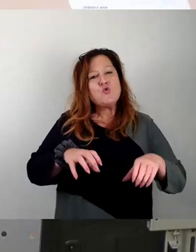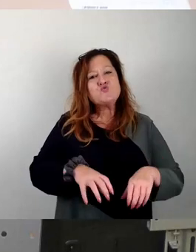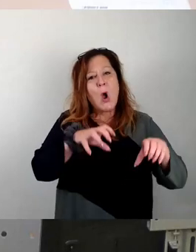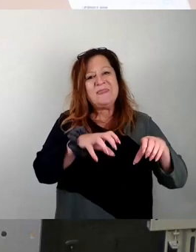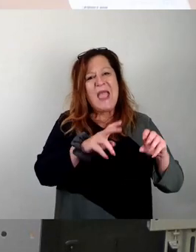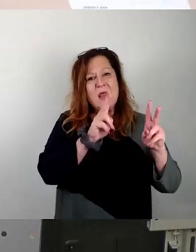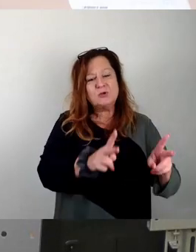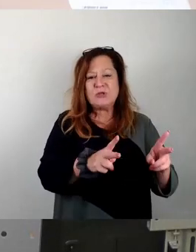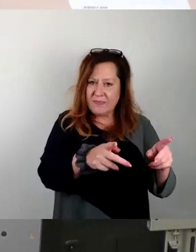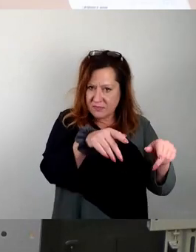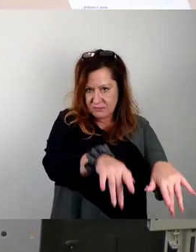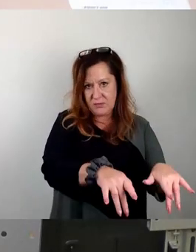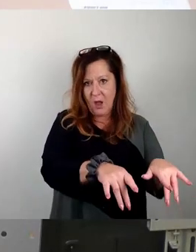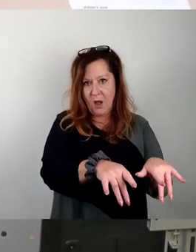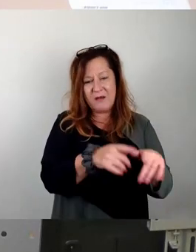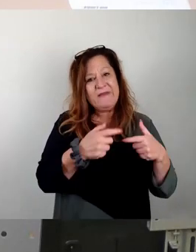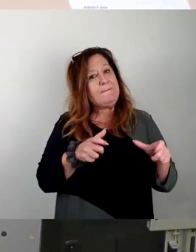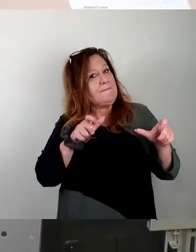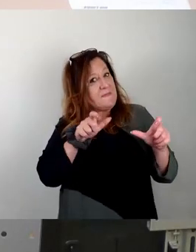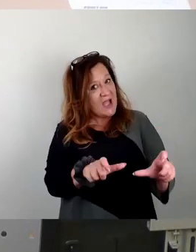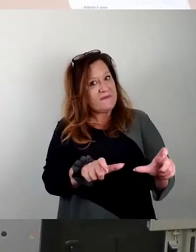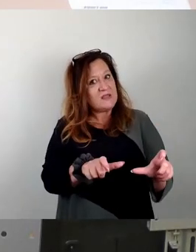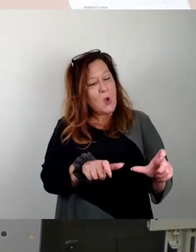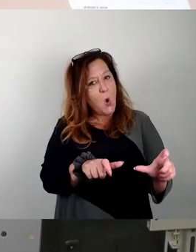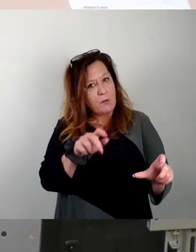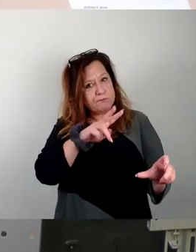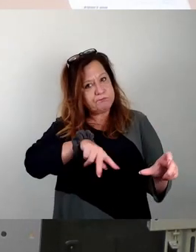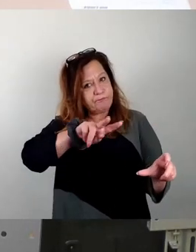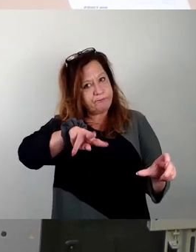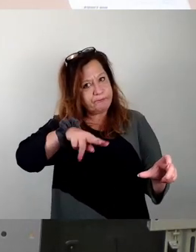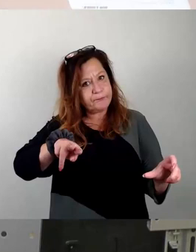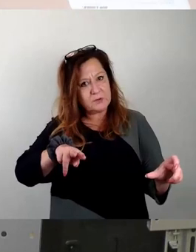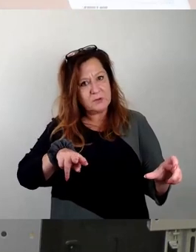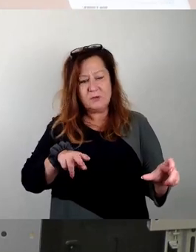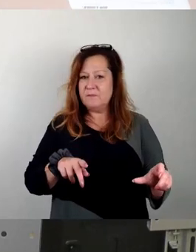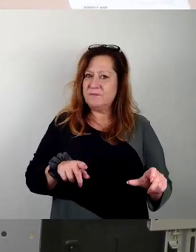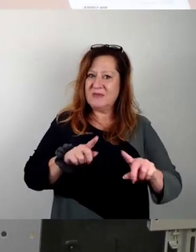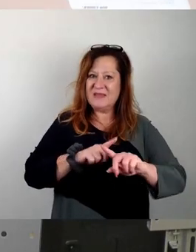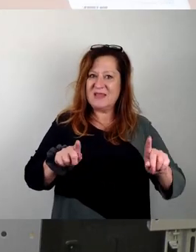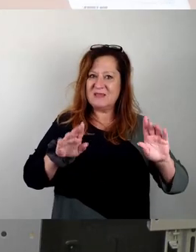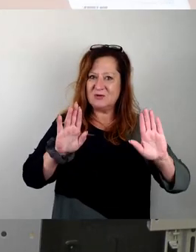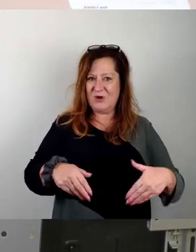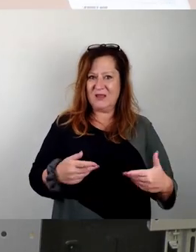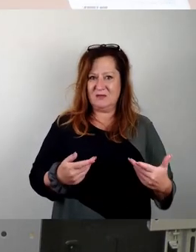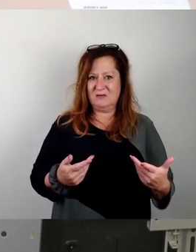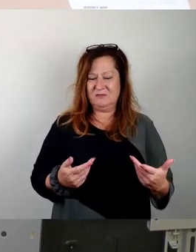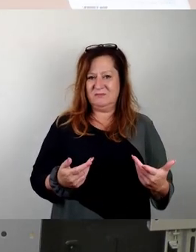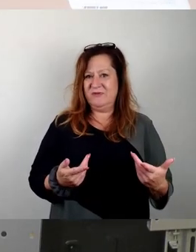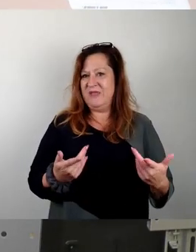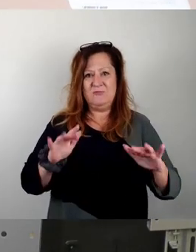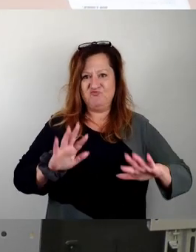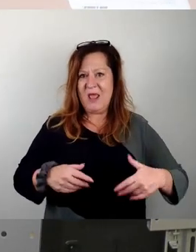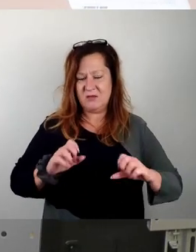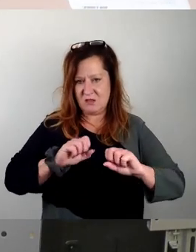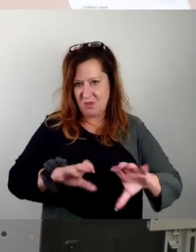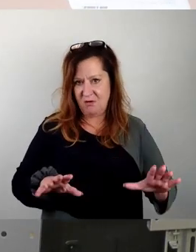präventiv in den Sozialraum hineinzuwirken. Nichts ist schlechter als schlechte Nachrichten, das wissen Sie selber.